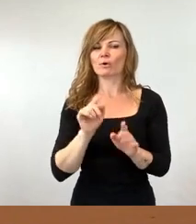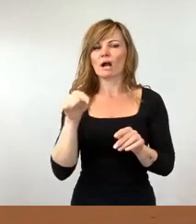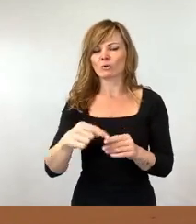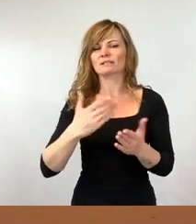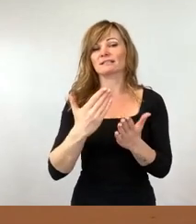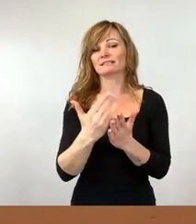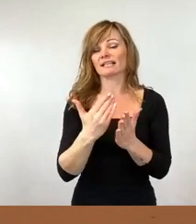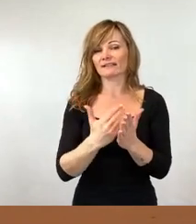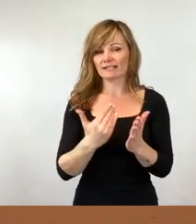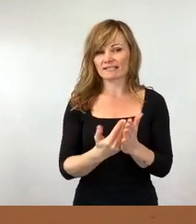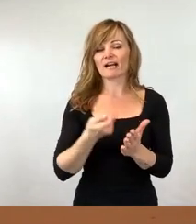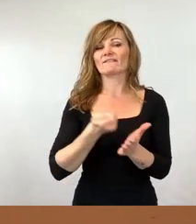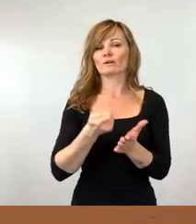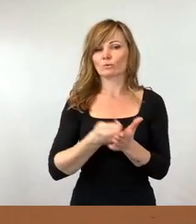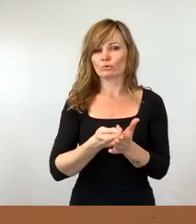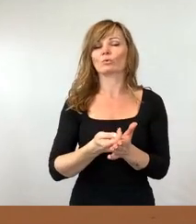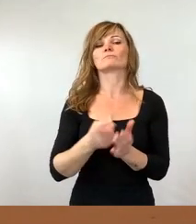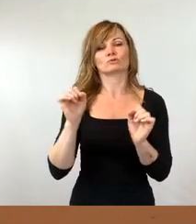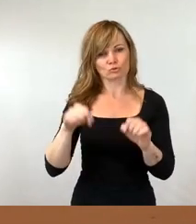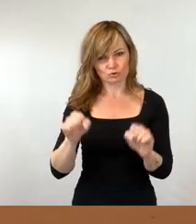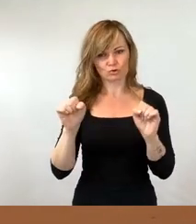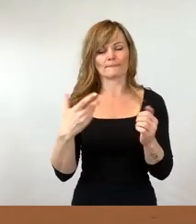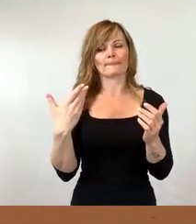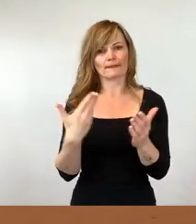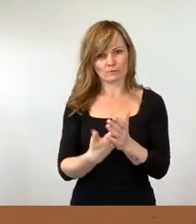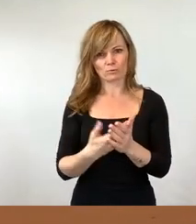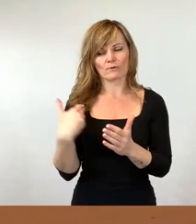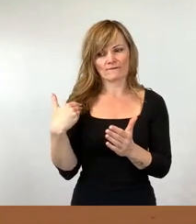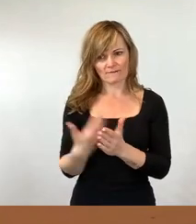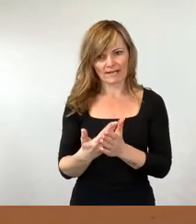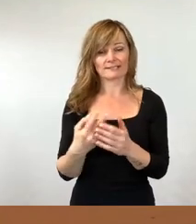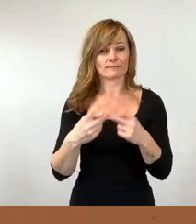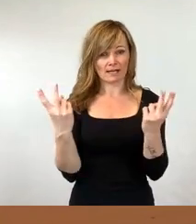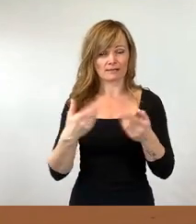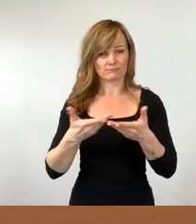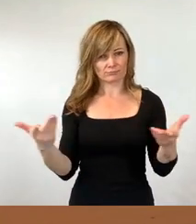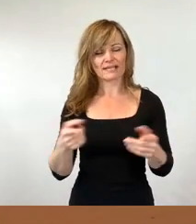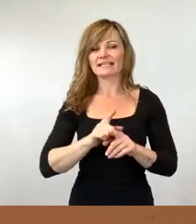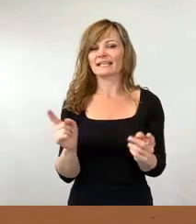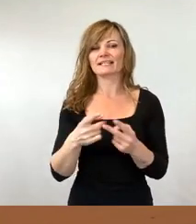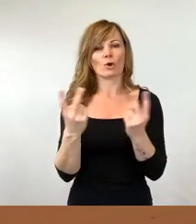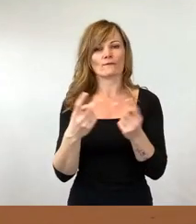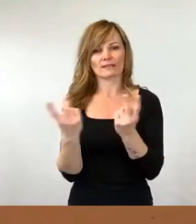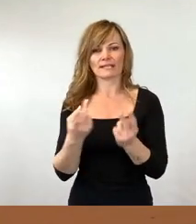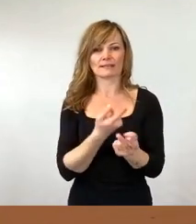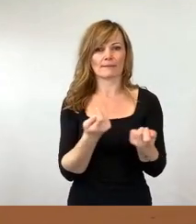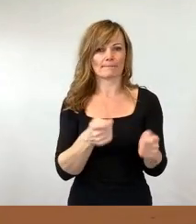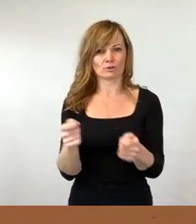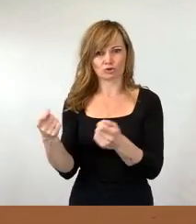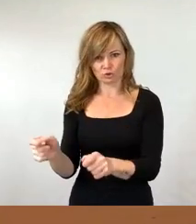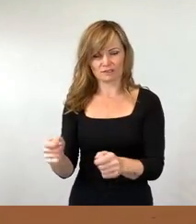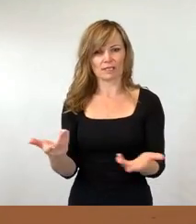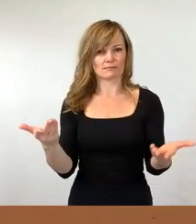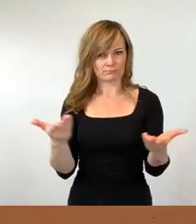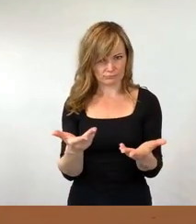Soweit die Bekanntgabe der nichtöffentlichen Beschlüsse. Das bringt